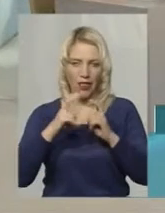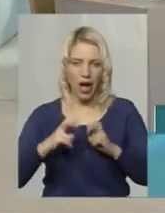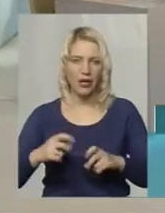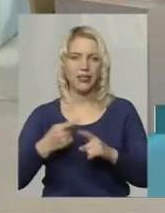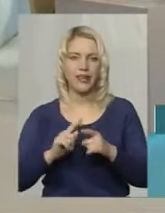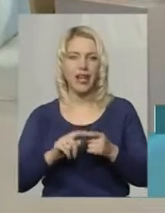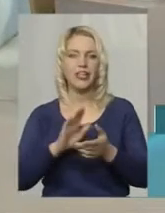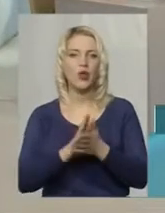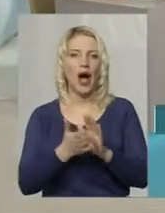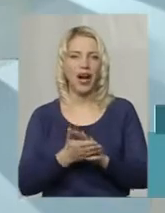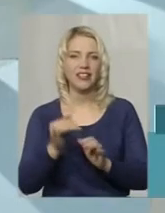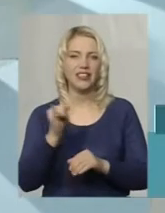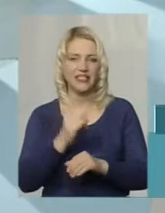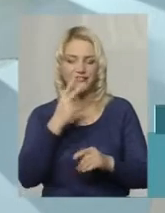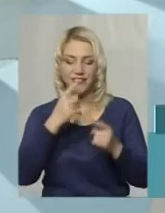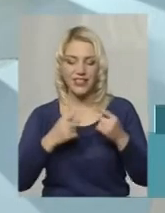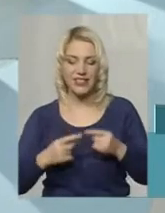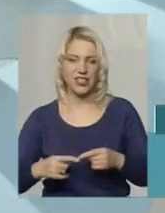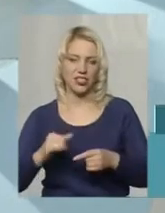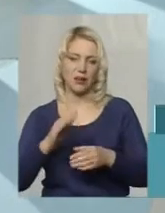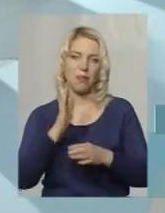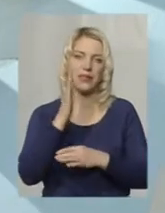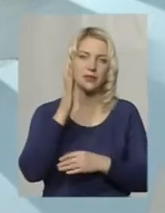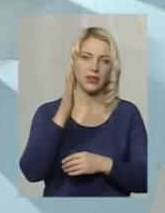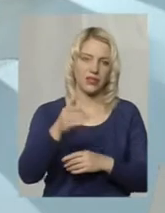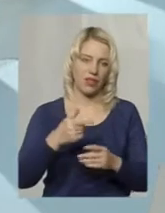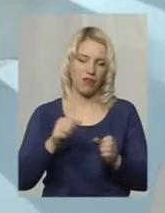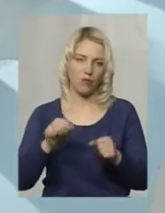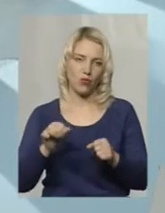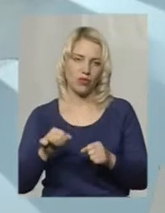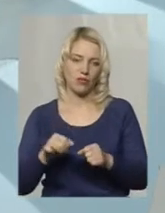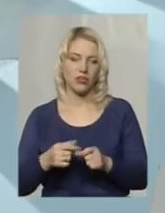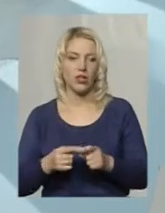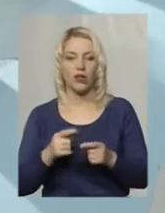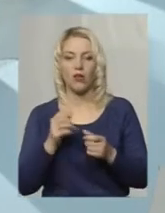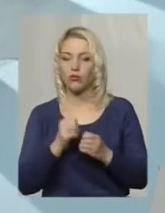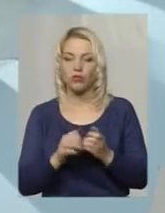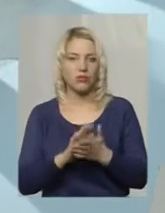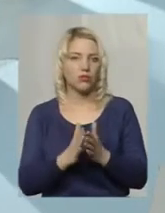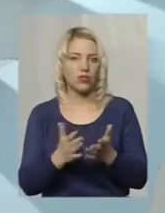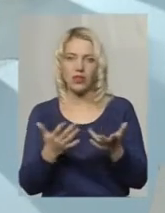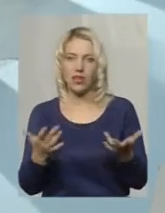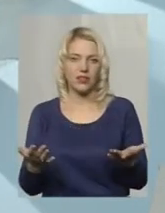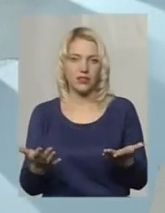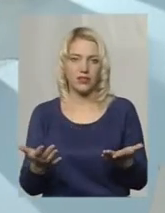і визначить правові перспективи можливого судового позову. Ну, кожна ситуація насправді різна.